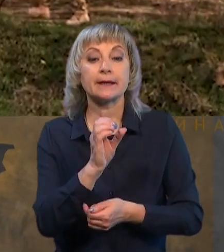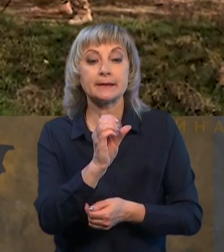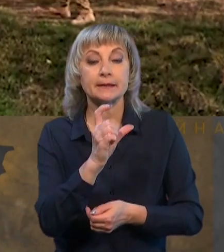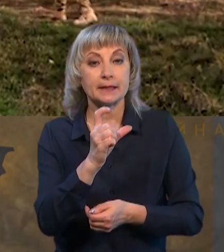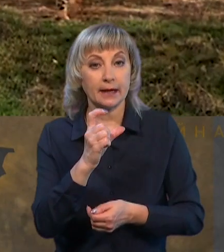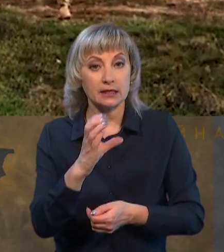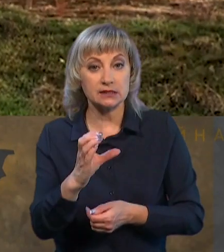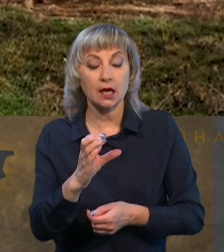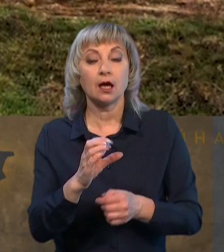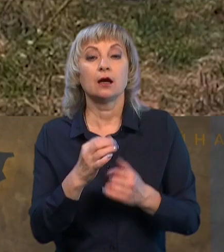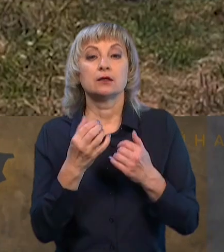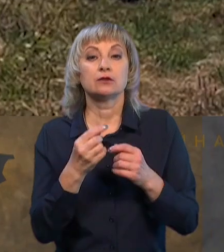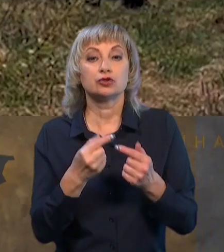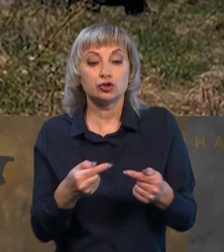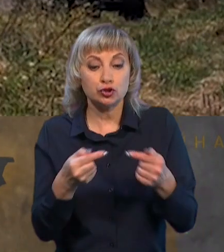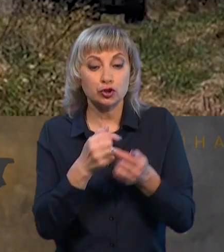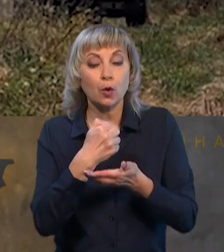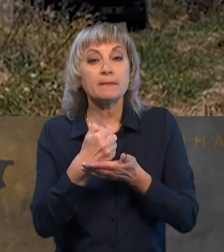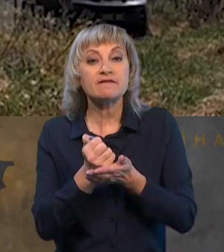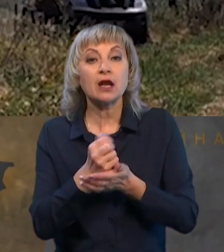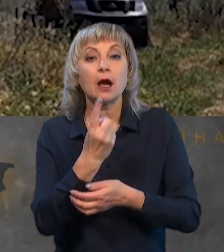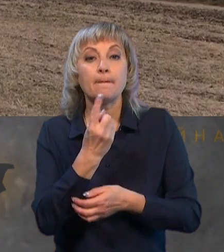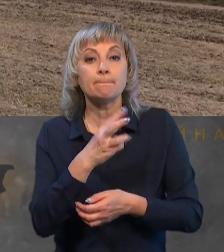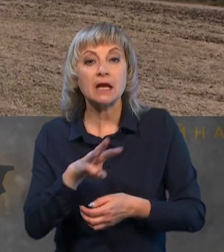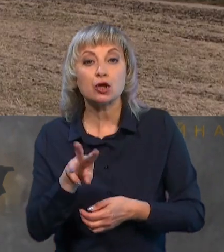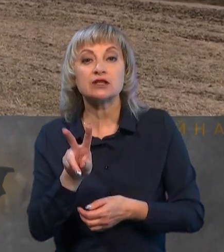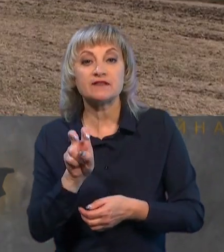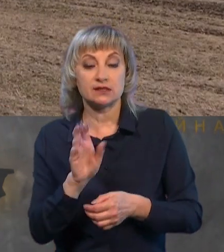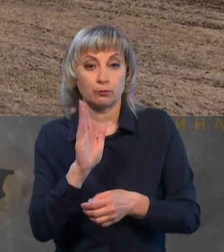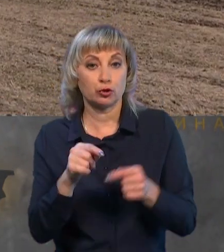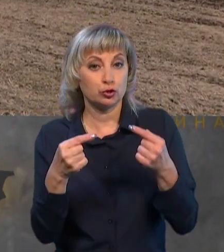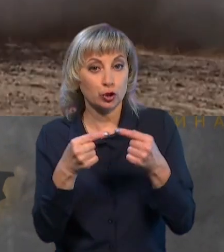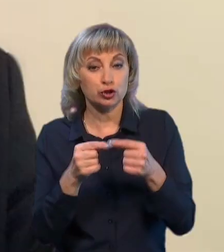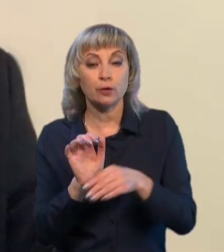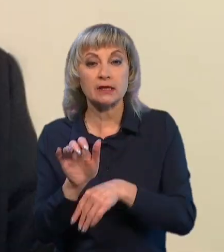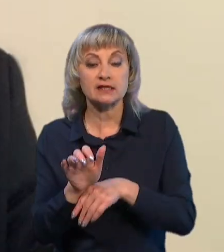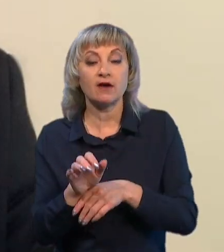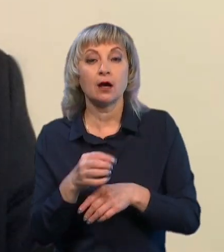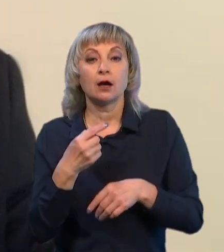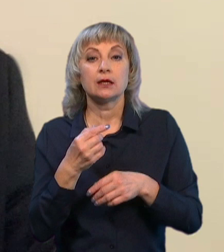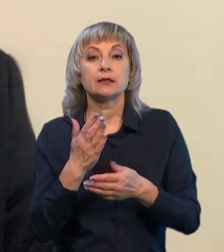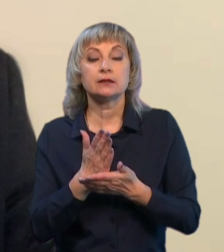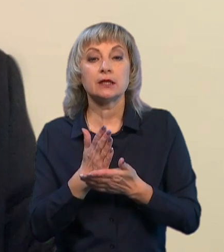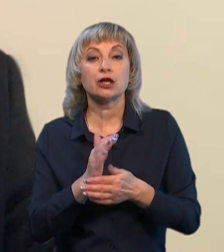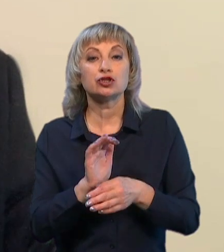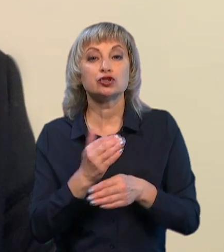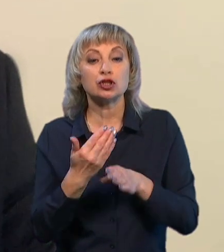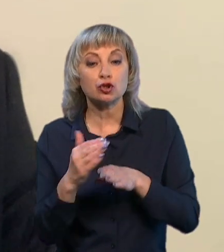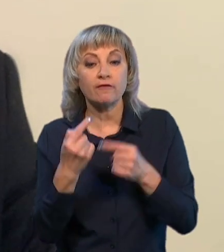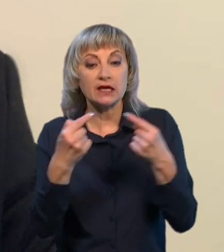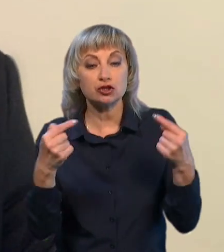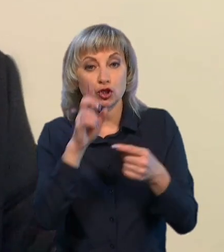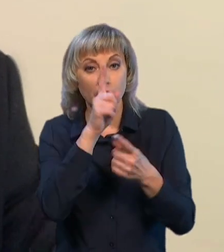країн, і вони вже чітко підтвердили, що 1 мільйон 200 буде точно поставлено. Іде частково з інших країн,